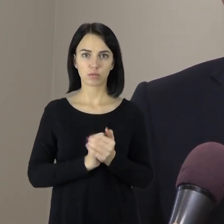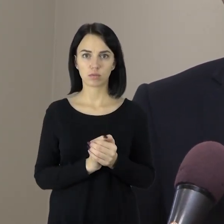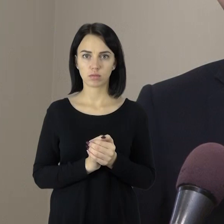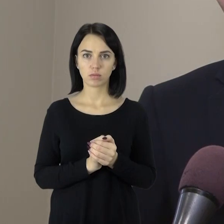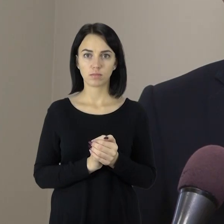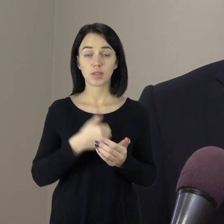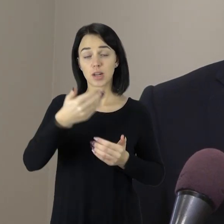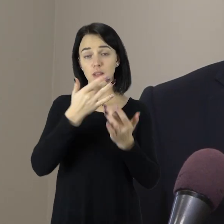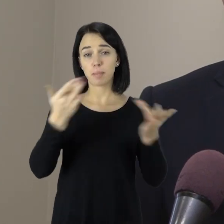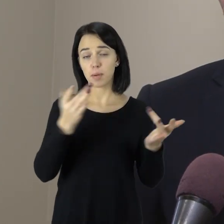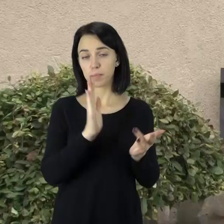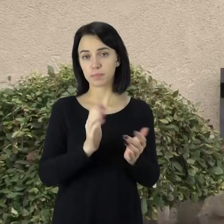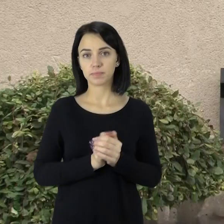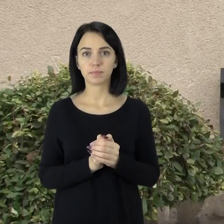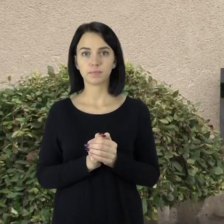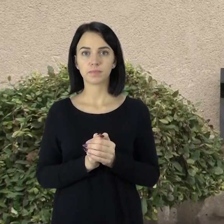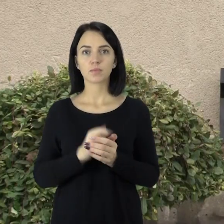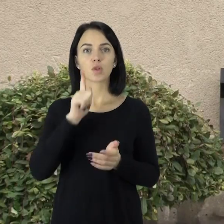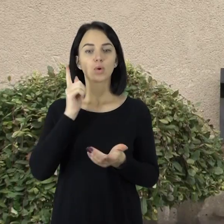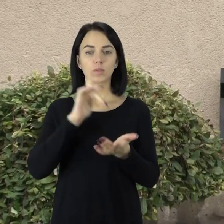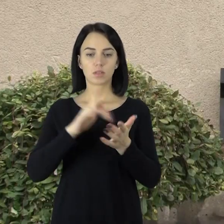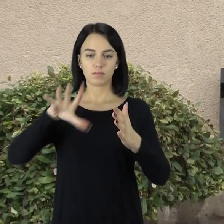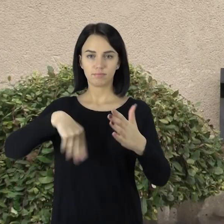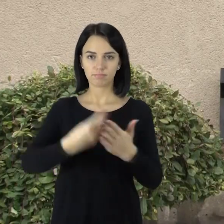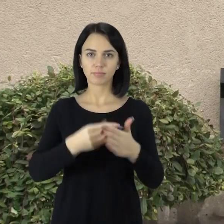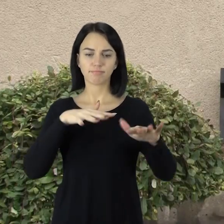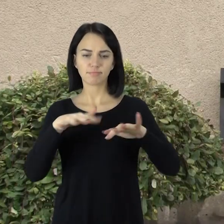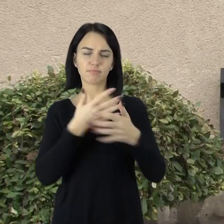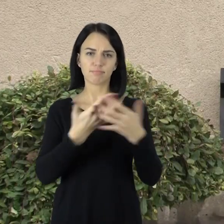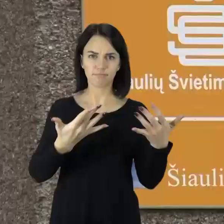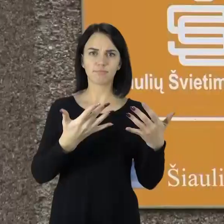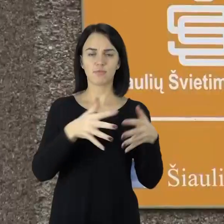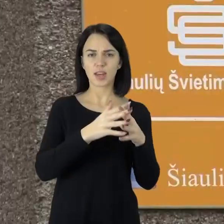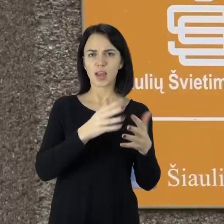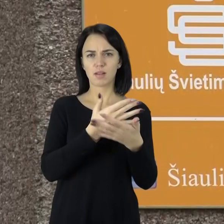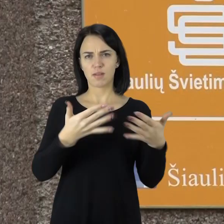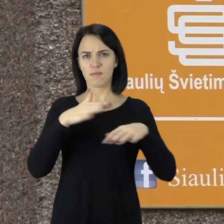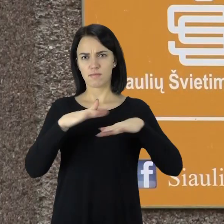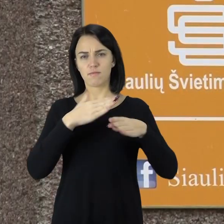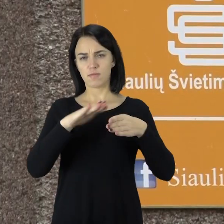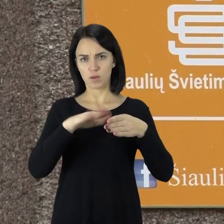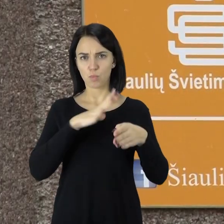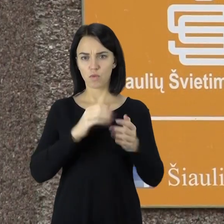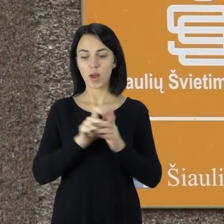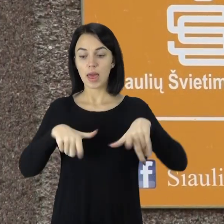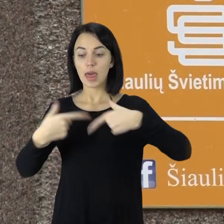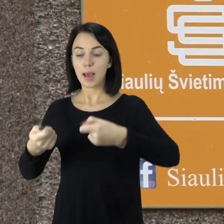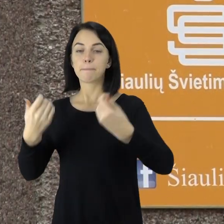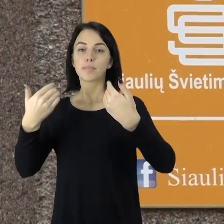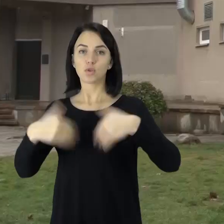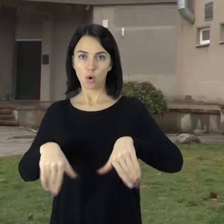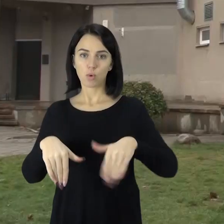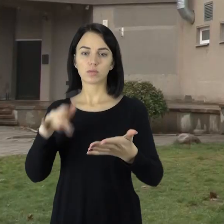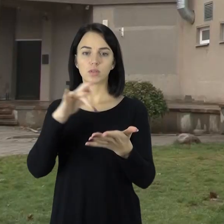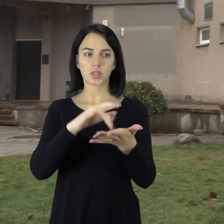patenkintas, o ką jie parodys ateitis. Jaunimo centras iki šiolį gyvendė davo įvairias, o jaunimo reikalai susijusia veikla. Po perdavimo į